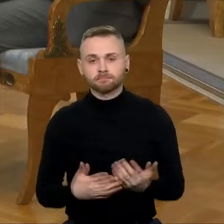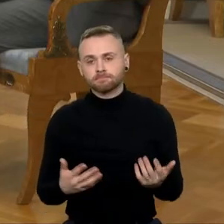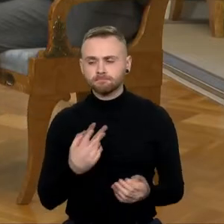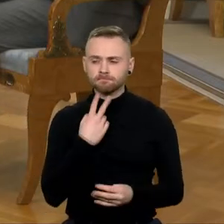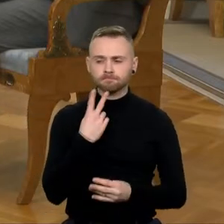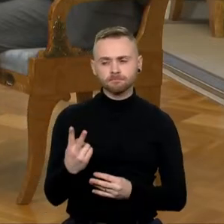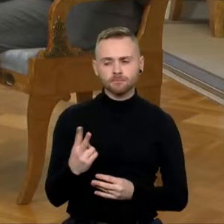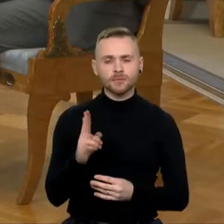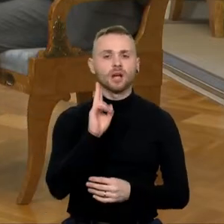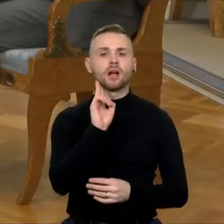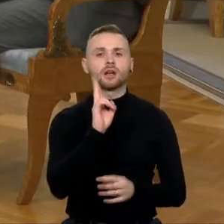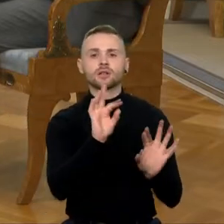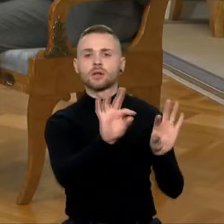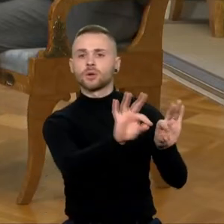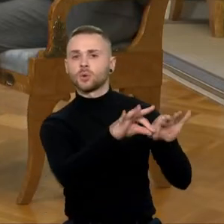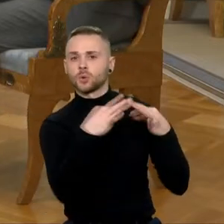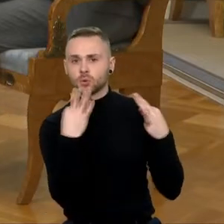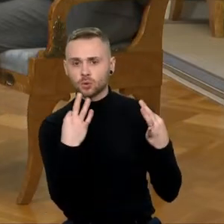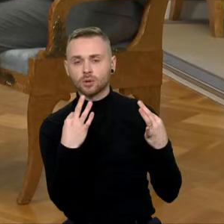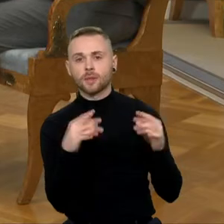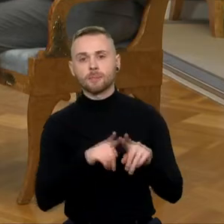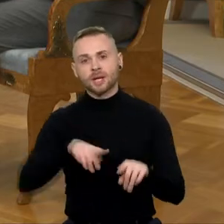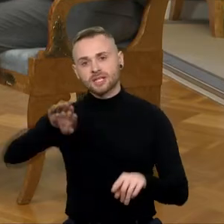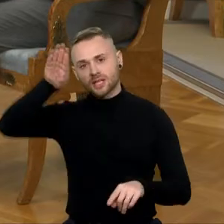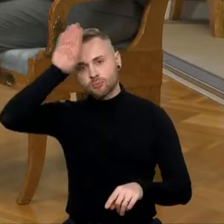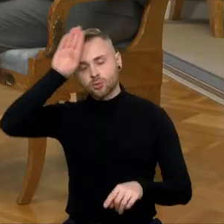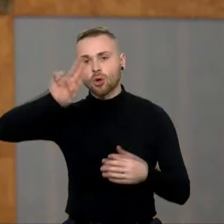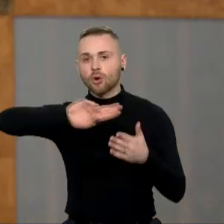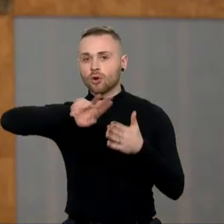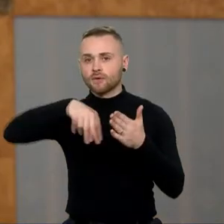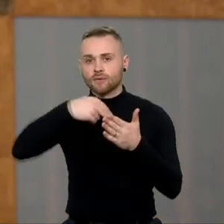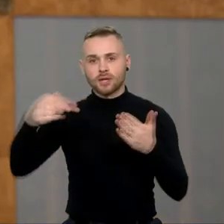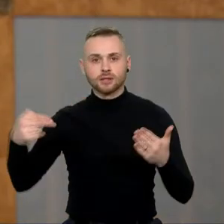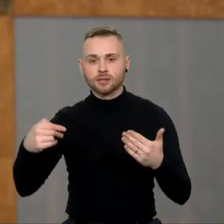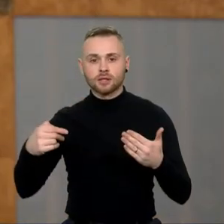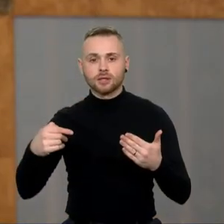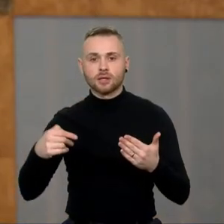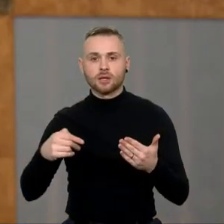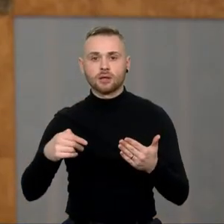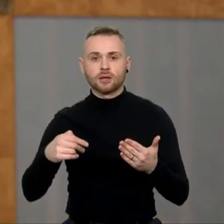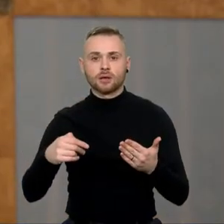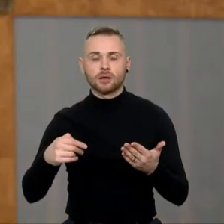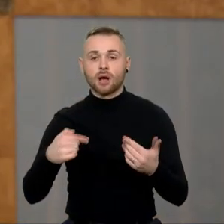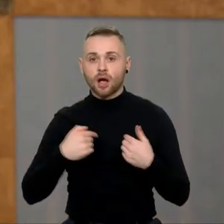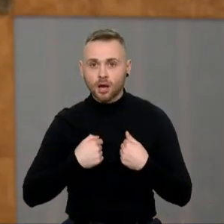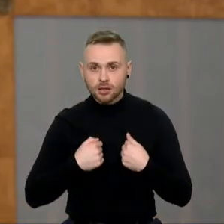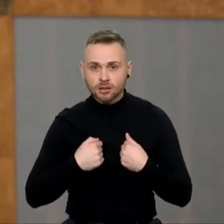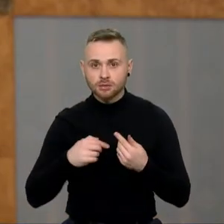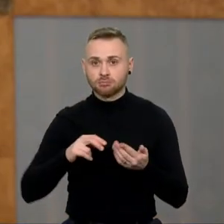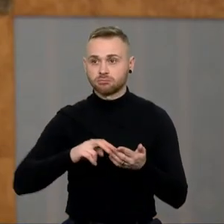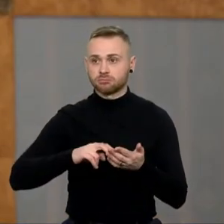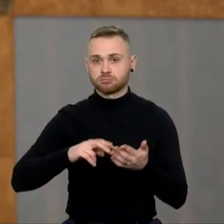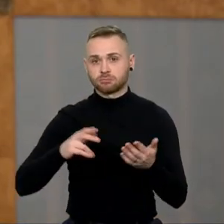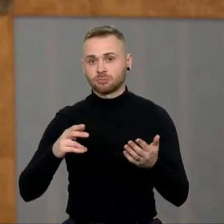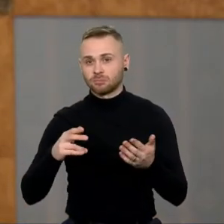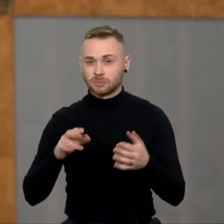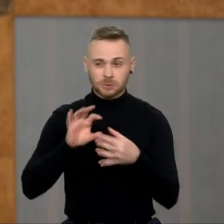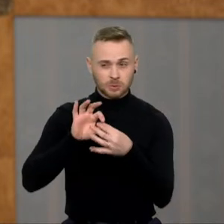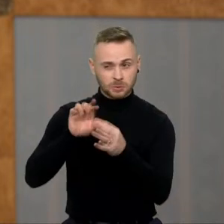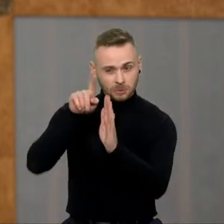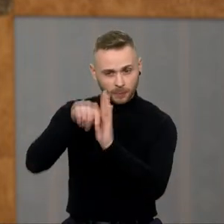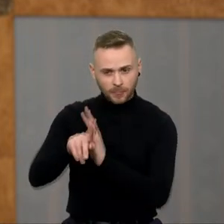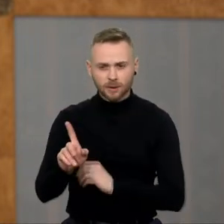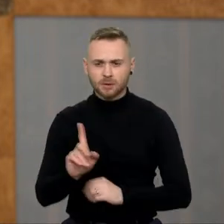siūlo ir atsimti Stambulo konvenciją, aš tikrai nekitinu to daryti, nes tai laužytų visas politinio